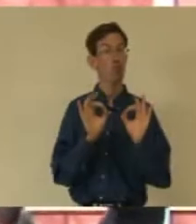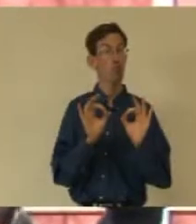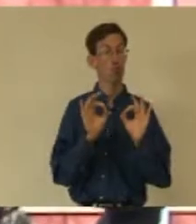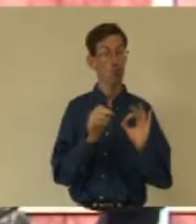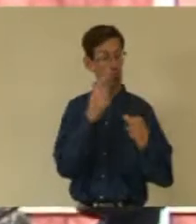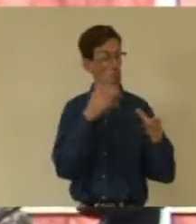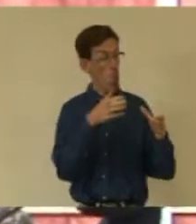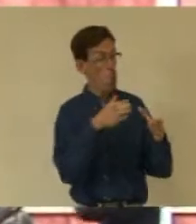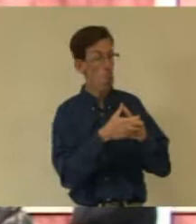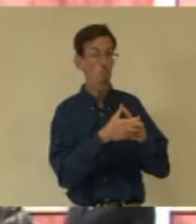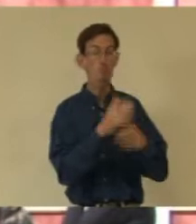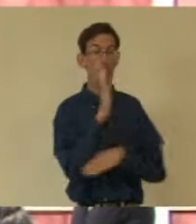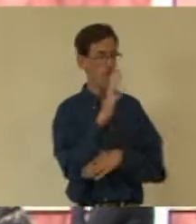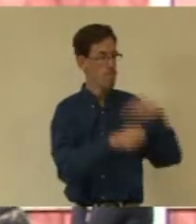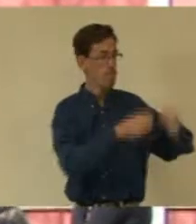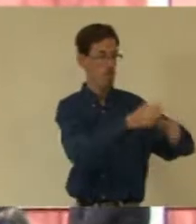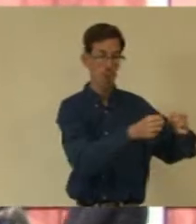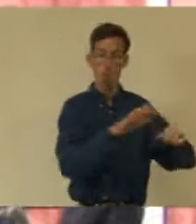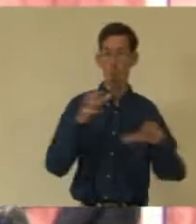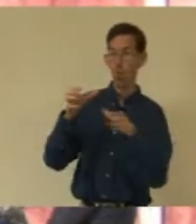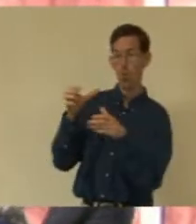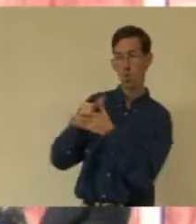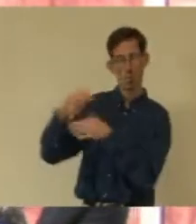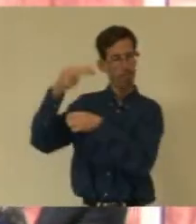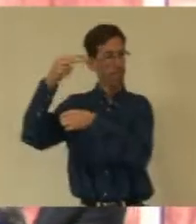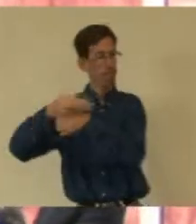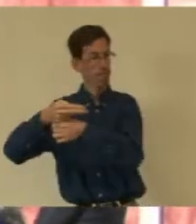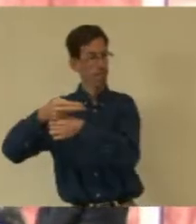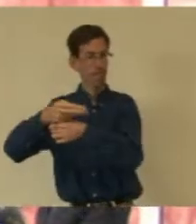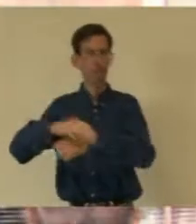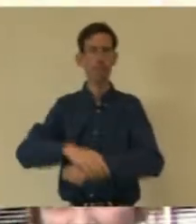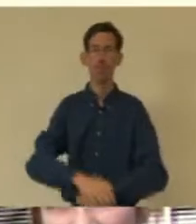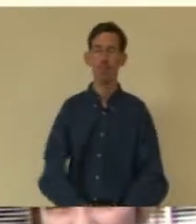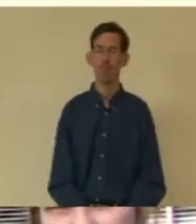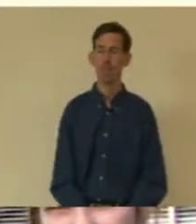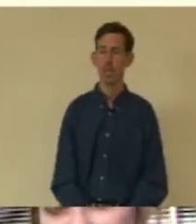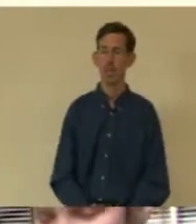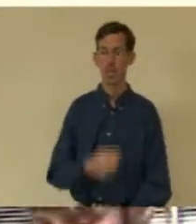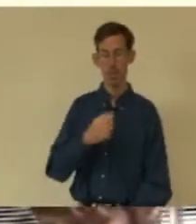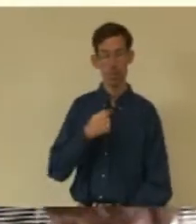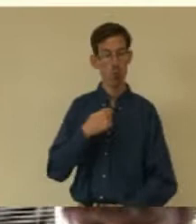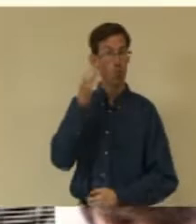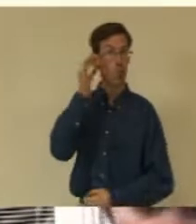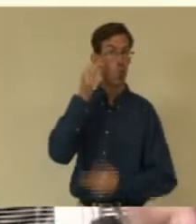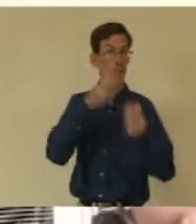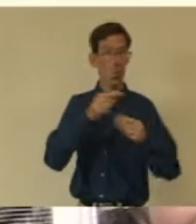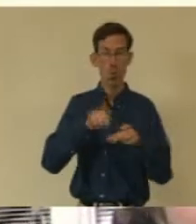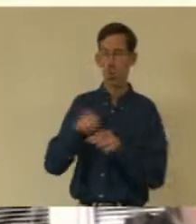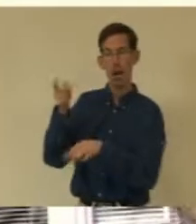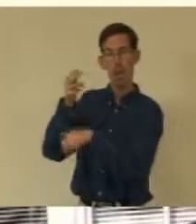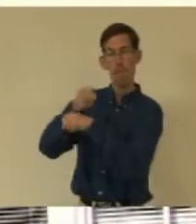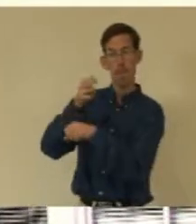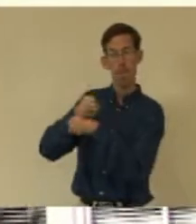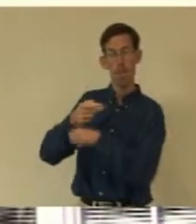Effectivement, pendant qu'un groupe effectue les plantations, un second est en train de filmer la scène. Moi, j'ai en train de faire le son. Ophélia est en train de faire la